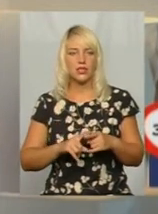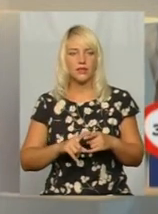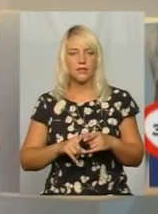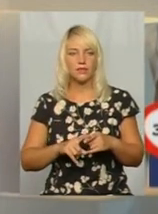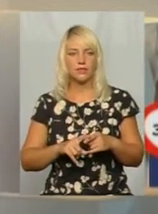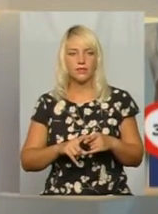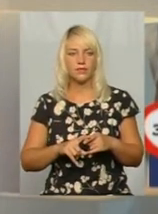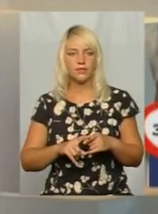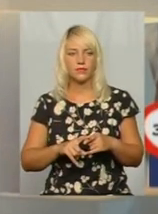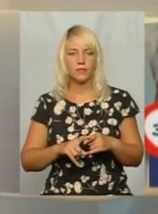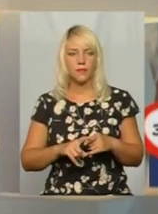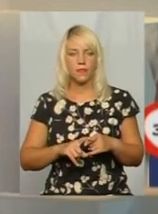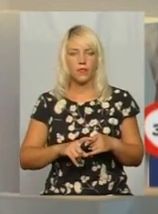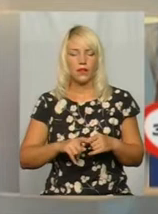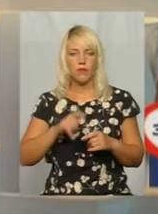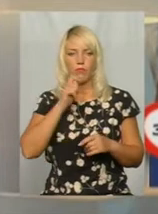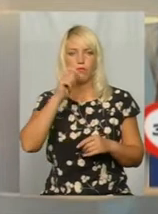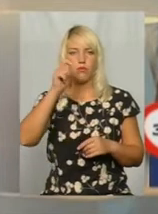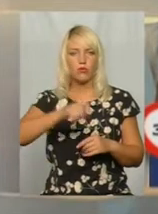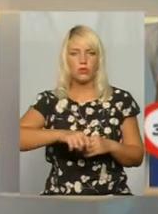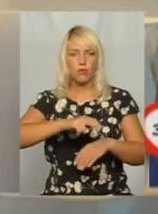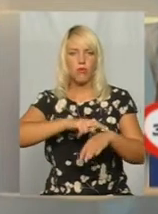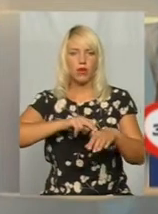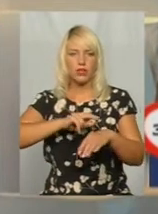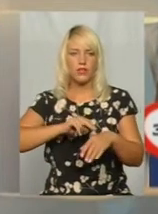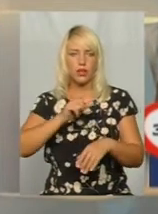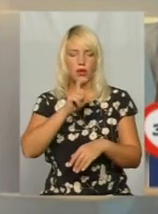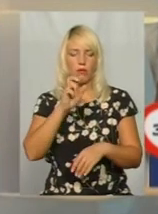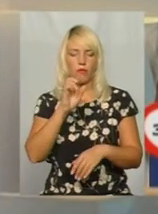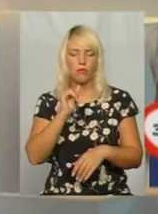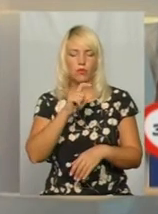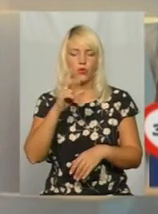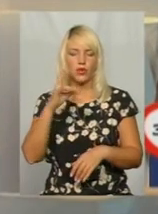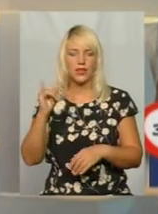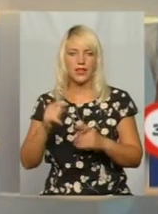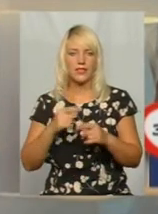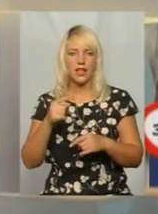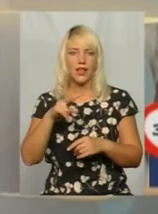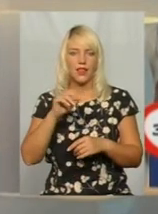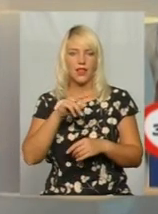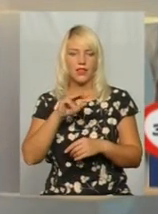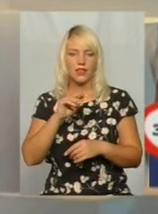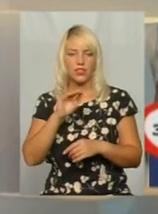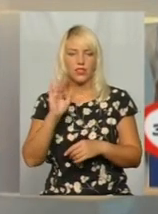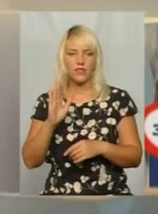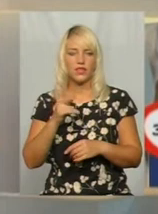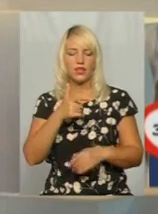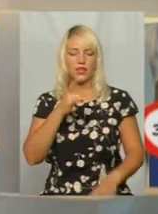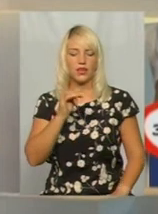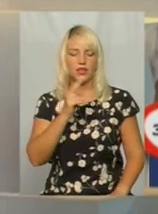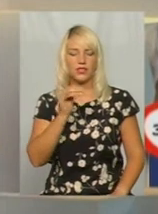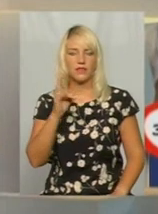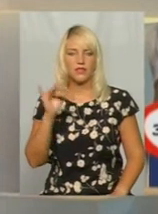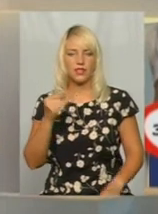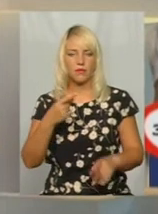поліції Бухни, М-12, залетичиво, і Грецький перекресток на перекресті двох